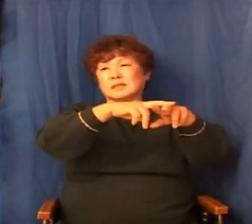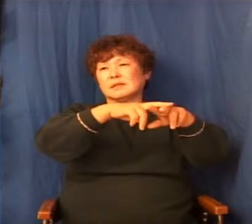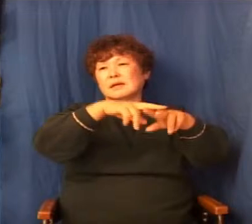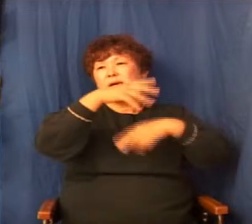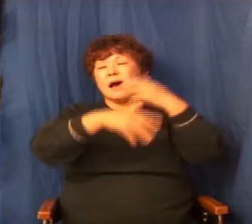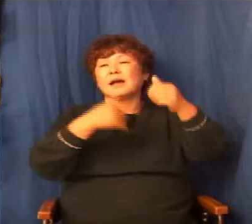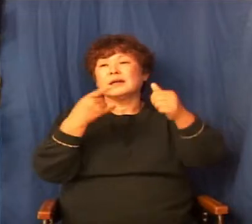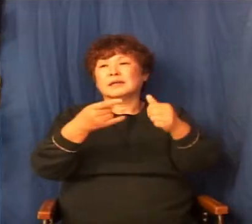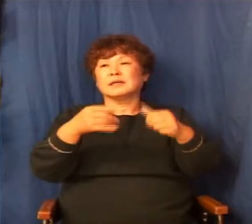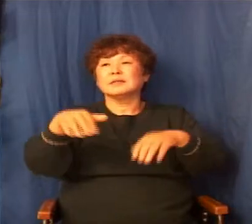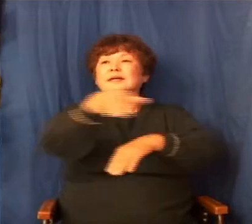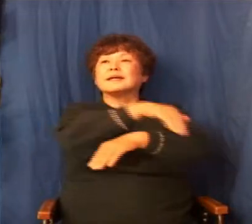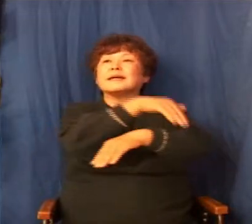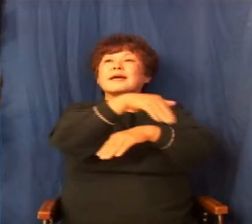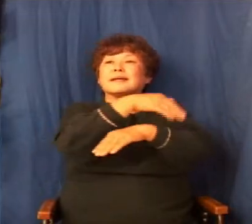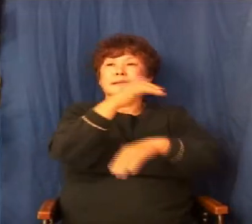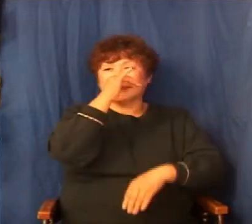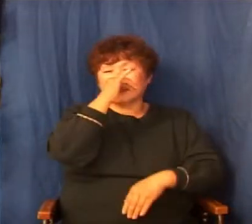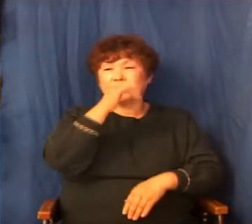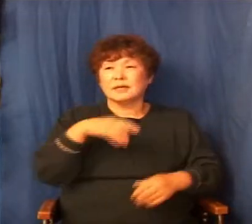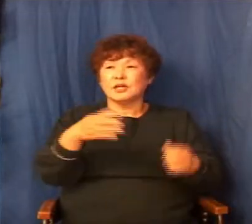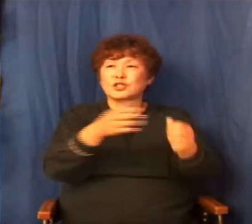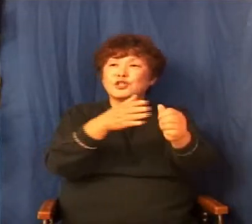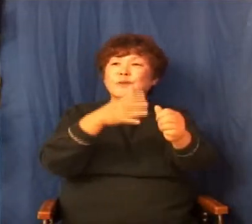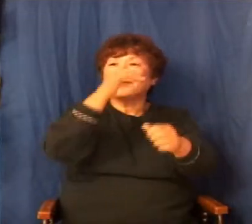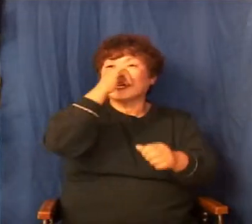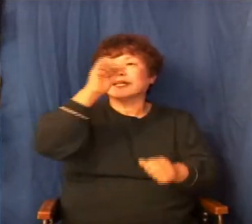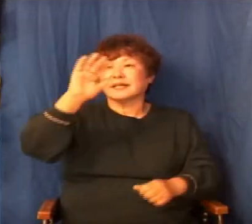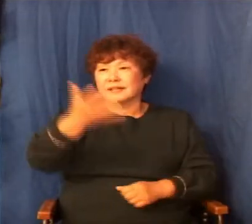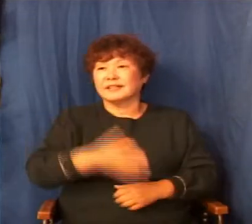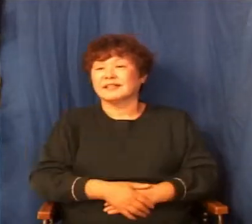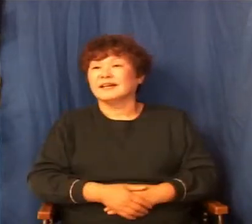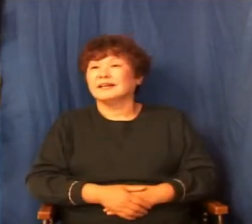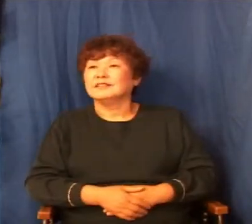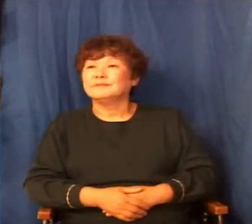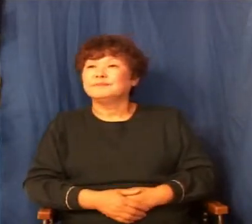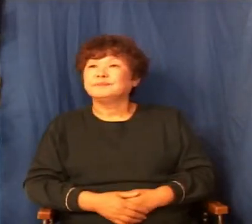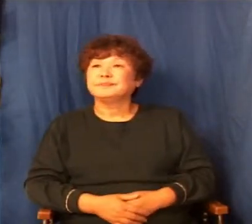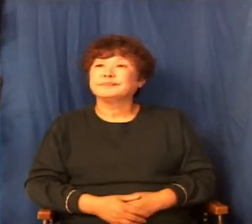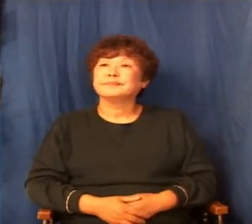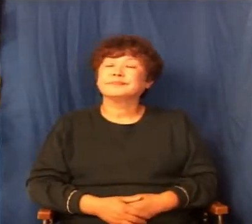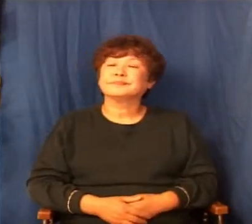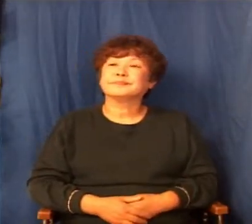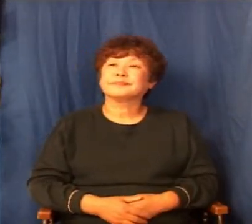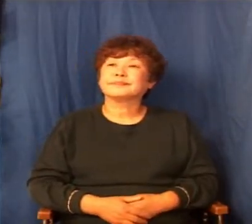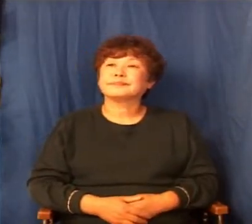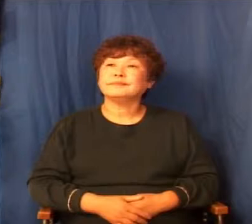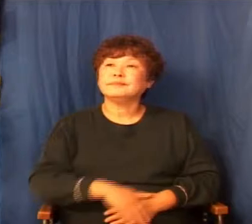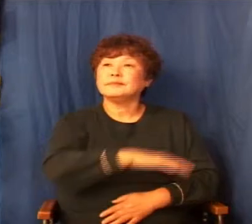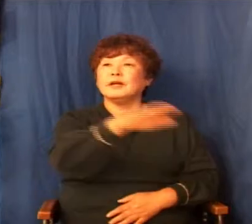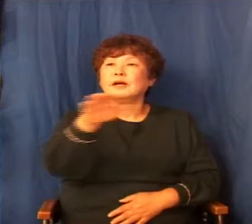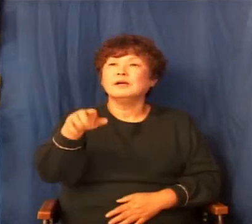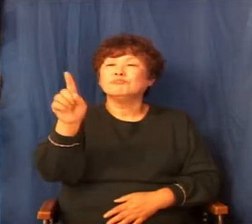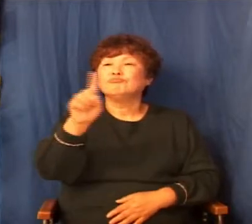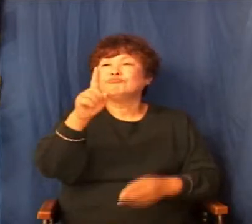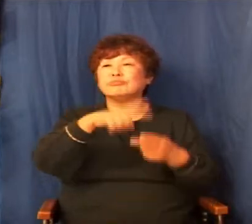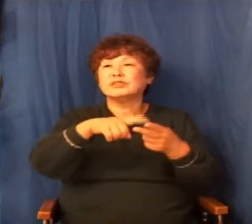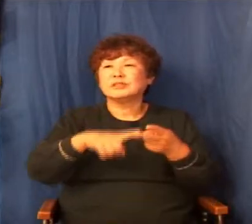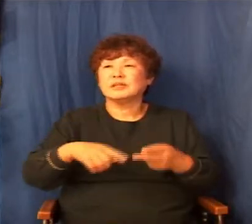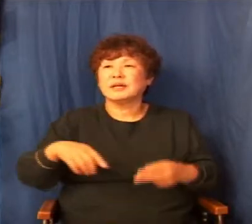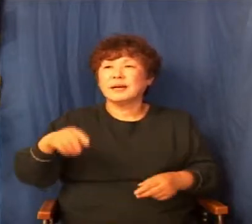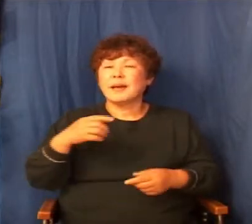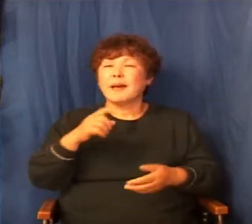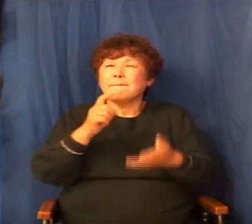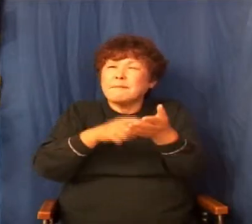계획이 있으신 거예요 섭리가 있으신 거예요 그러면 그러면은 우리가 뭐든지 빨리빨리 하고